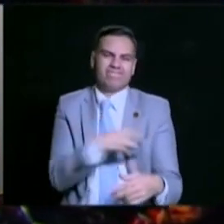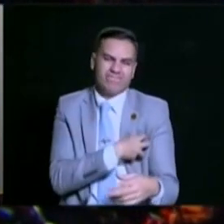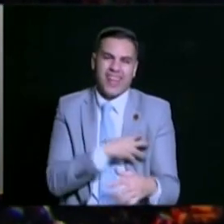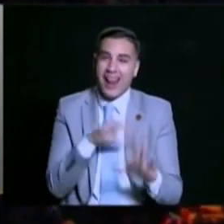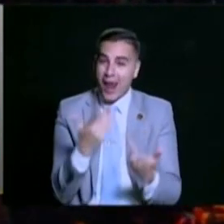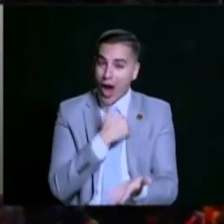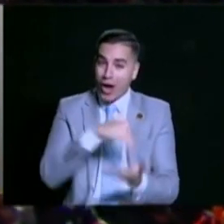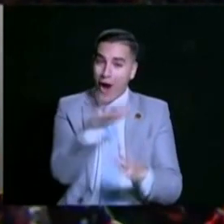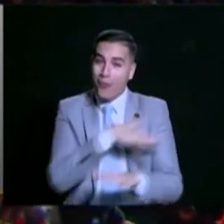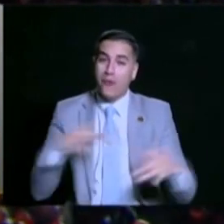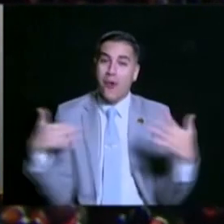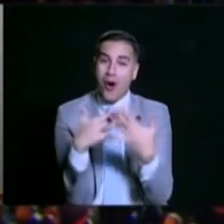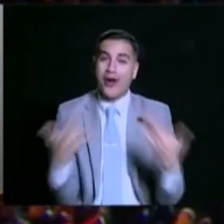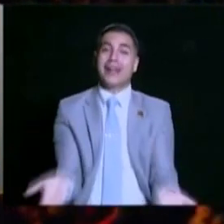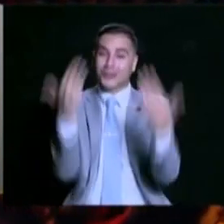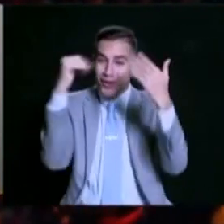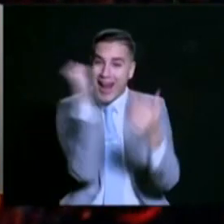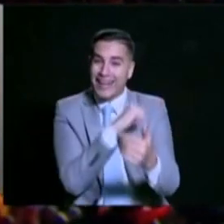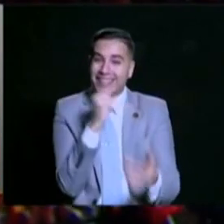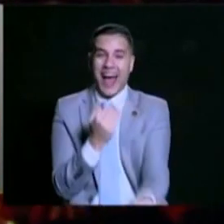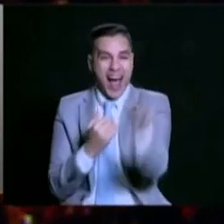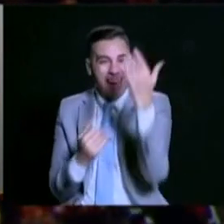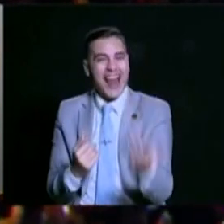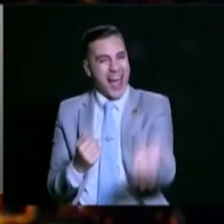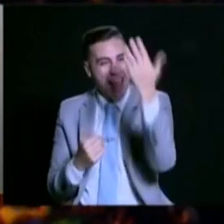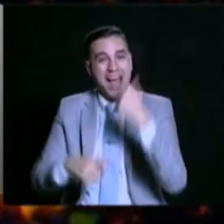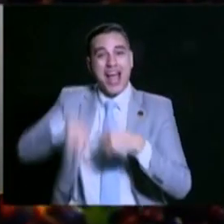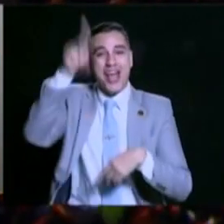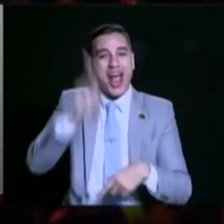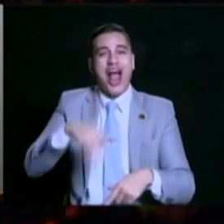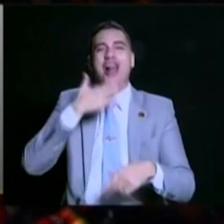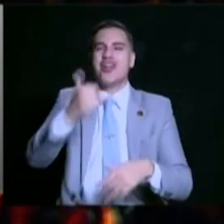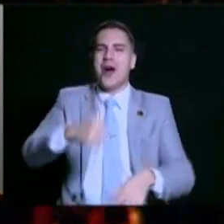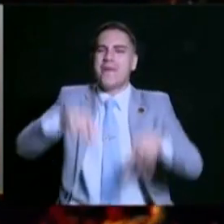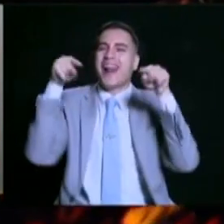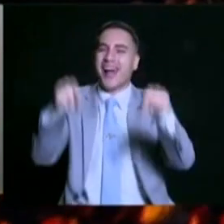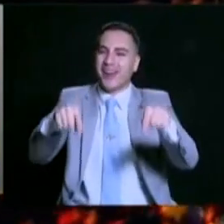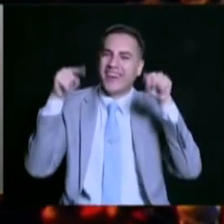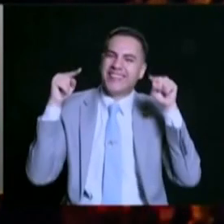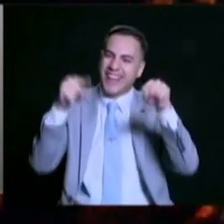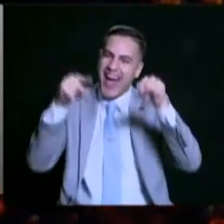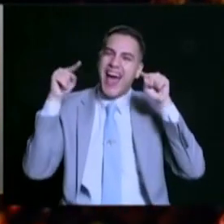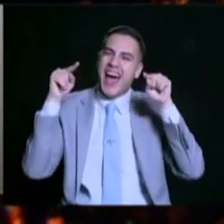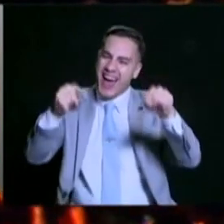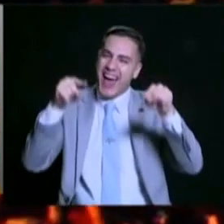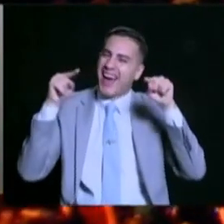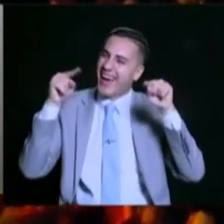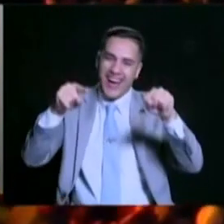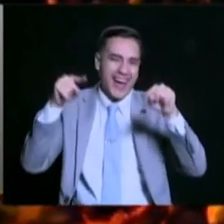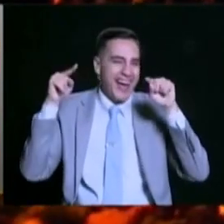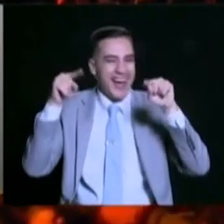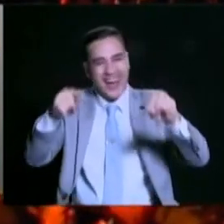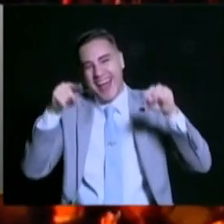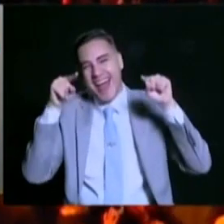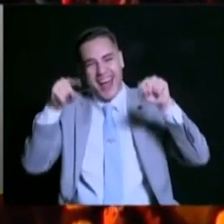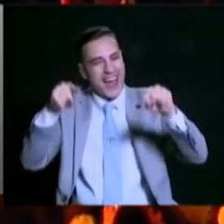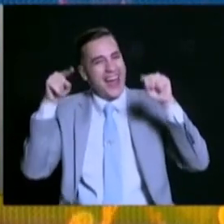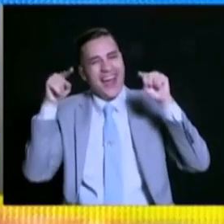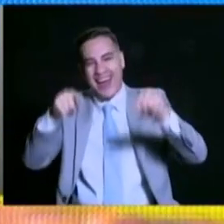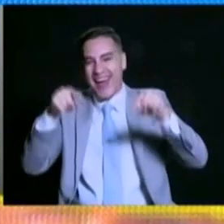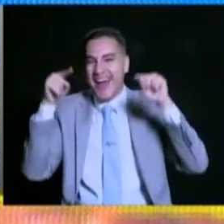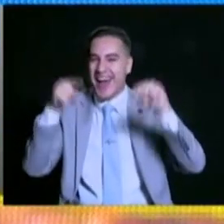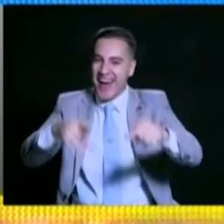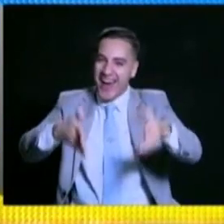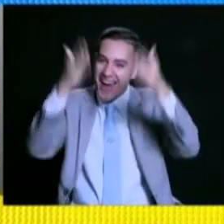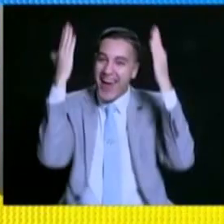خلت الواحد يعني حقيقي مش عارف يتكلم يعني مش حارف يقول ده على التليفونات يقول إيه كل اللي بيكلمه أنا فعلاً بتكلم وموجود وأنا